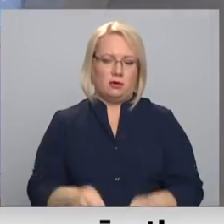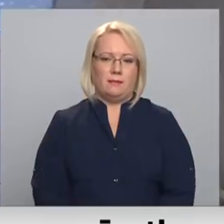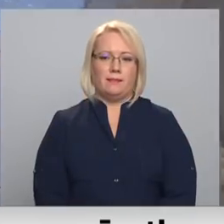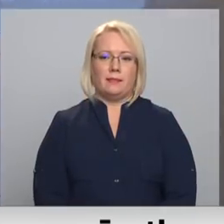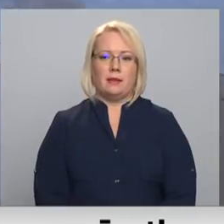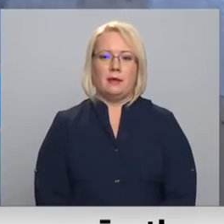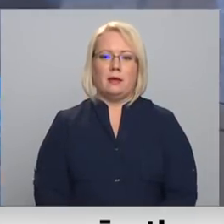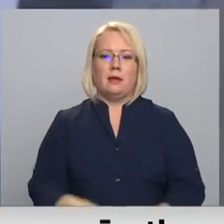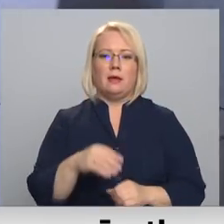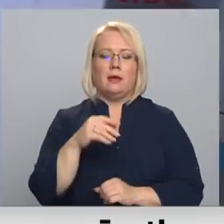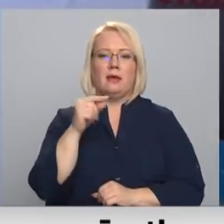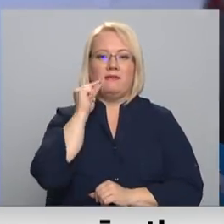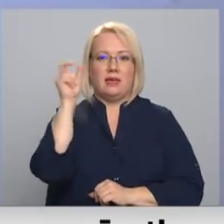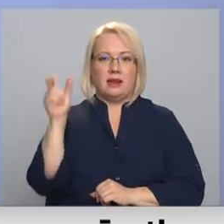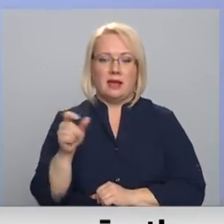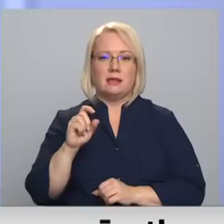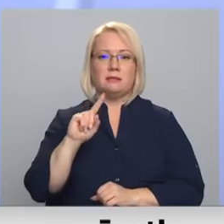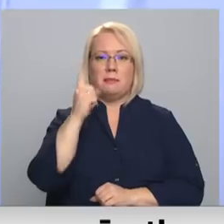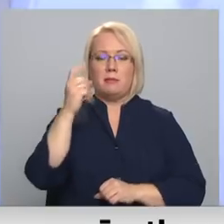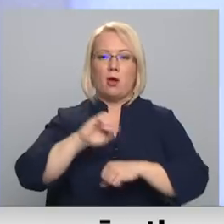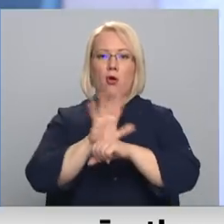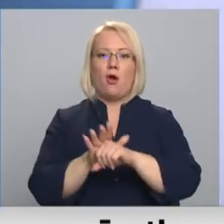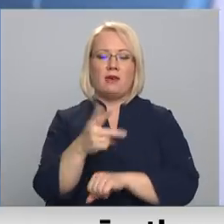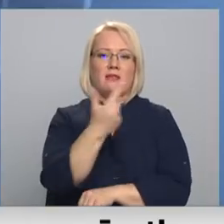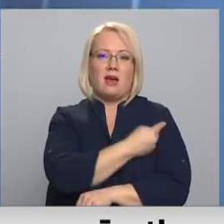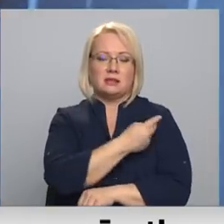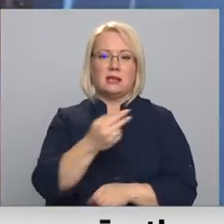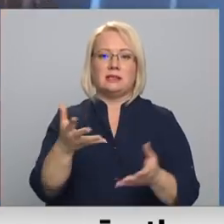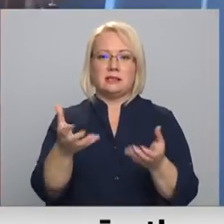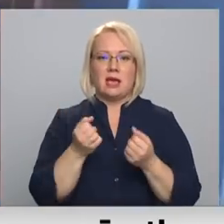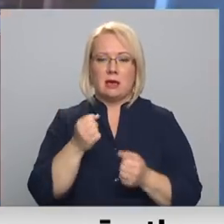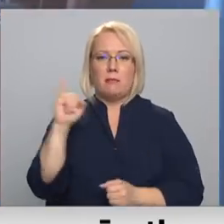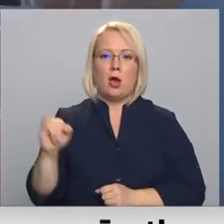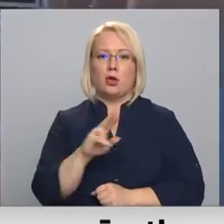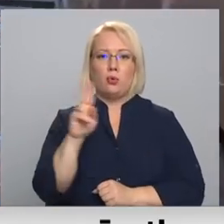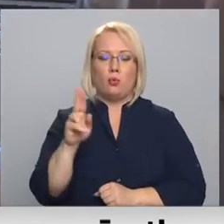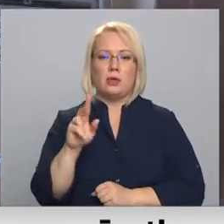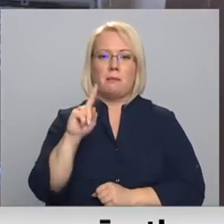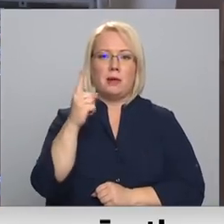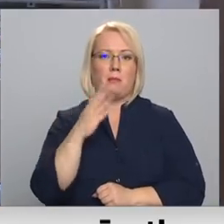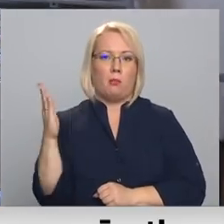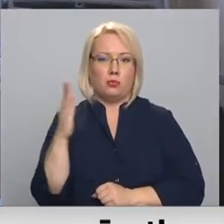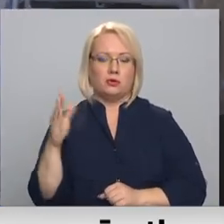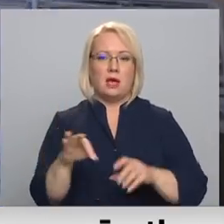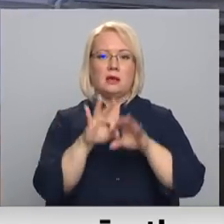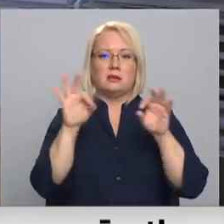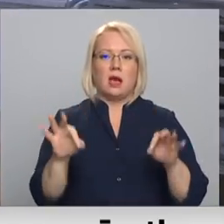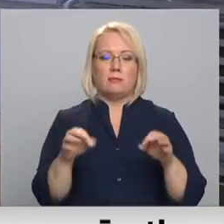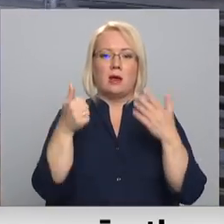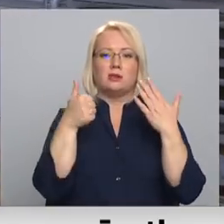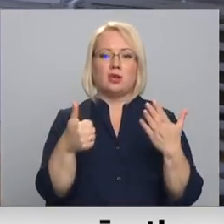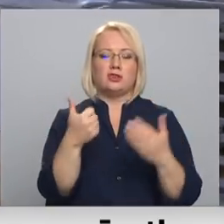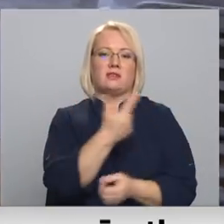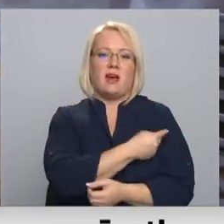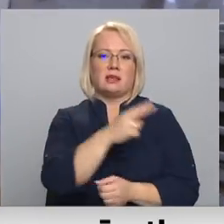Jādzaps Pagumirskis pirmās Covid-19 vakcīnas savā praksē saņēma jūnie pirmajā pusē. Sākuši ir sešām vakcinācijām